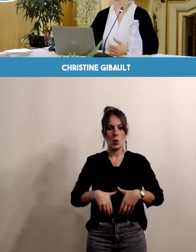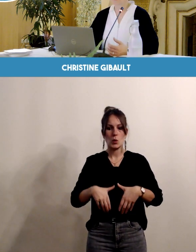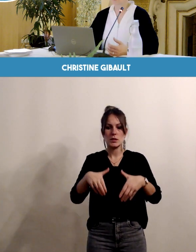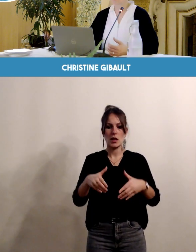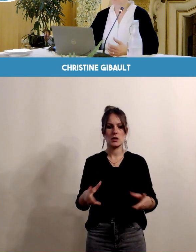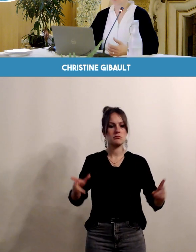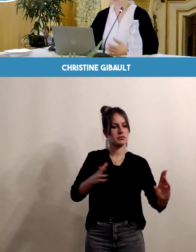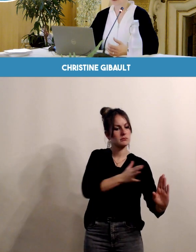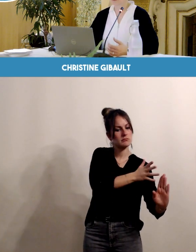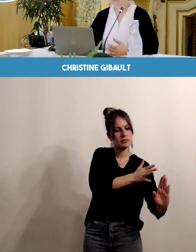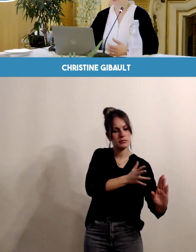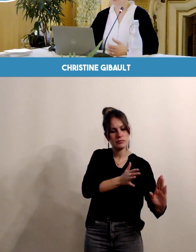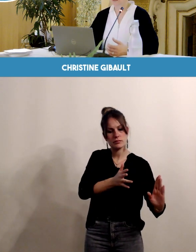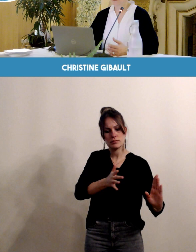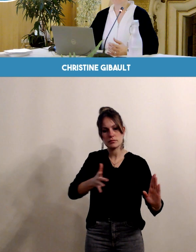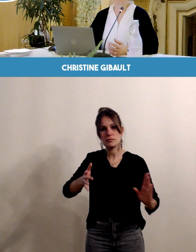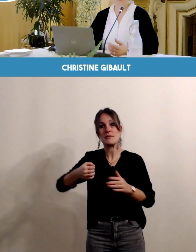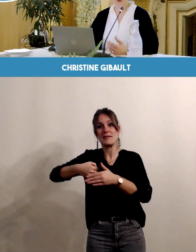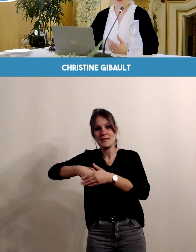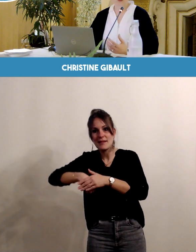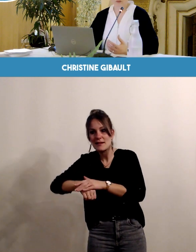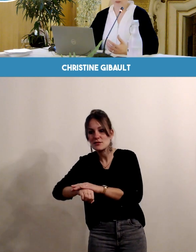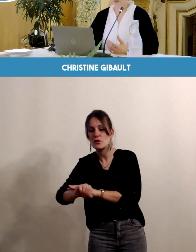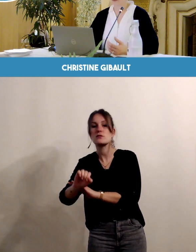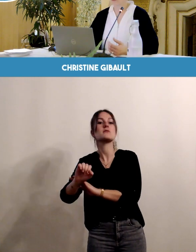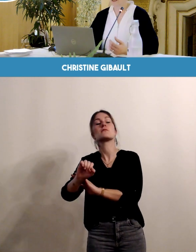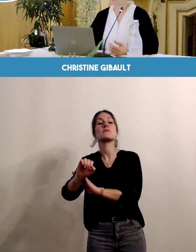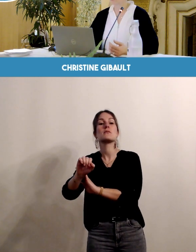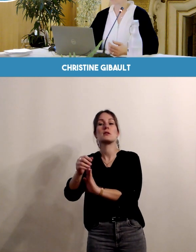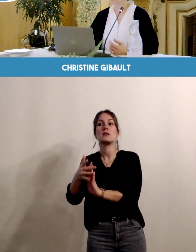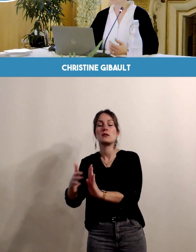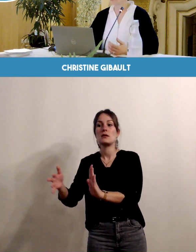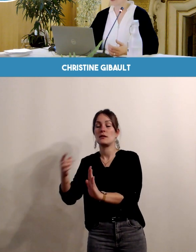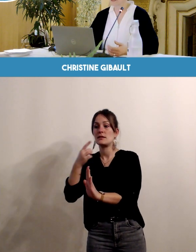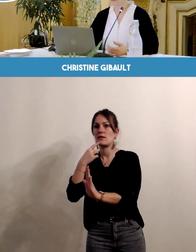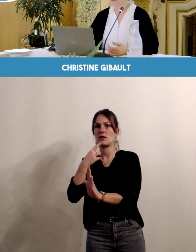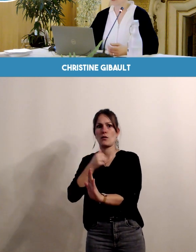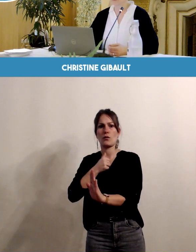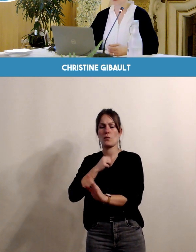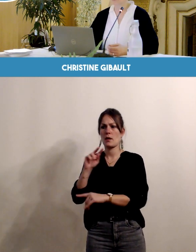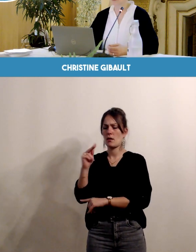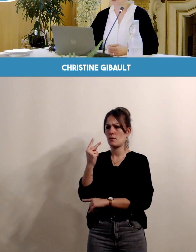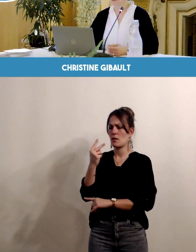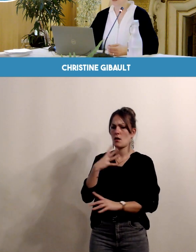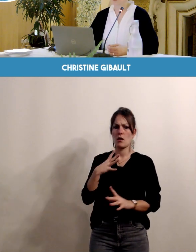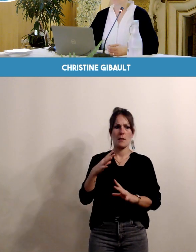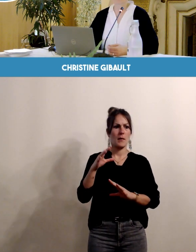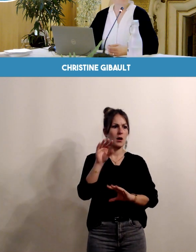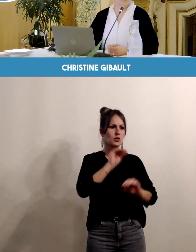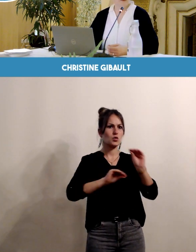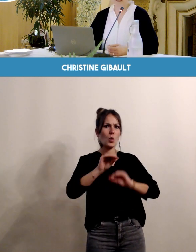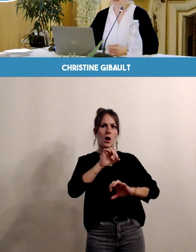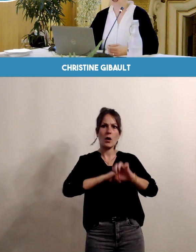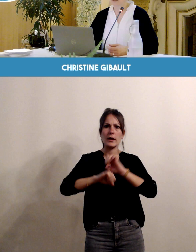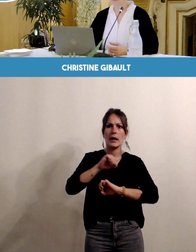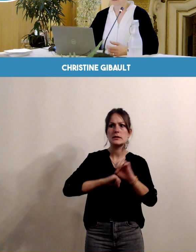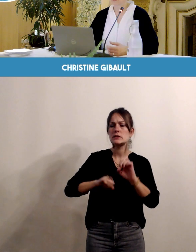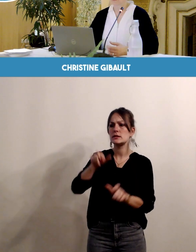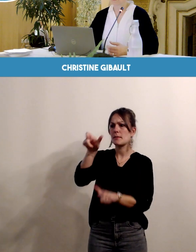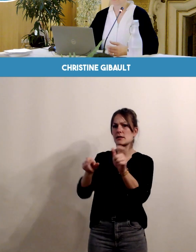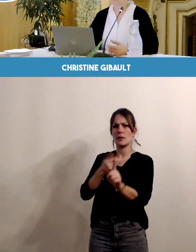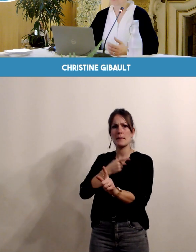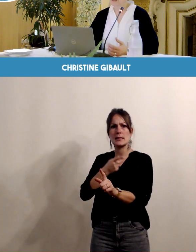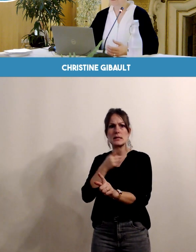de la naissance de votre enfant. Il inclut pour vous la réflexion autour de l'organisation des soins, du suivi médical,